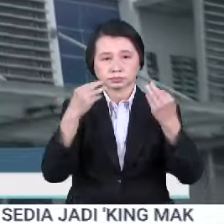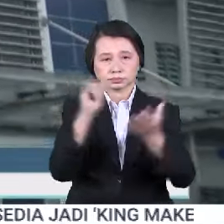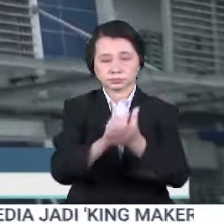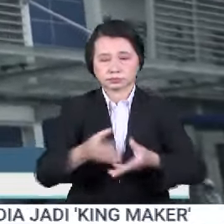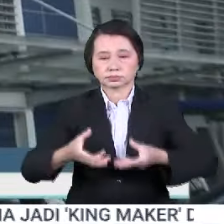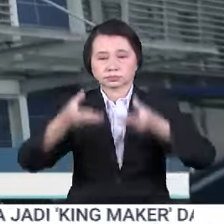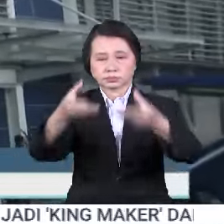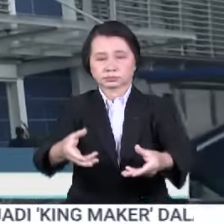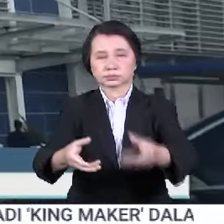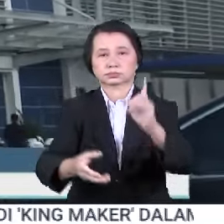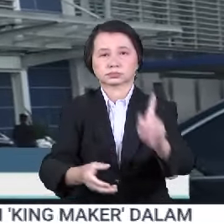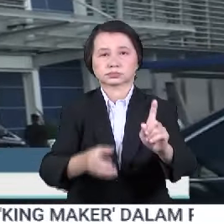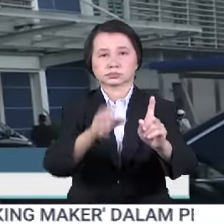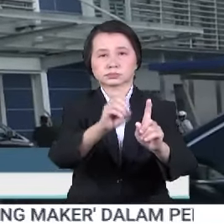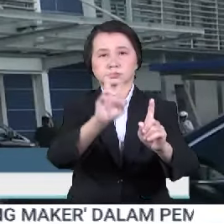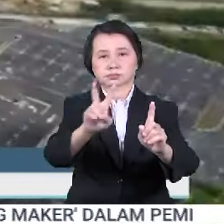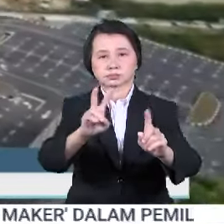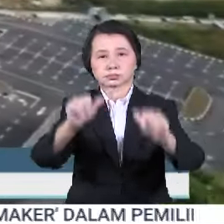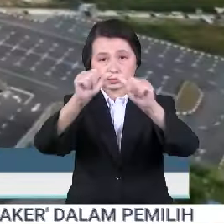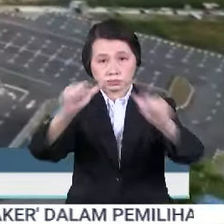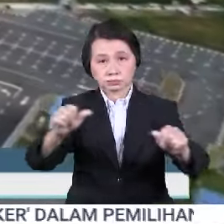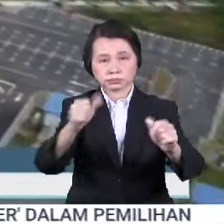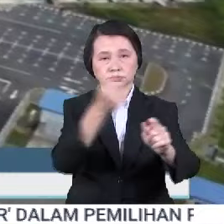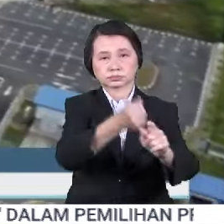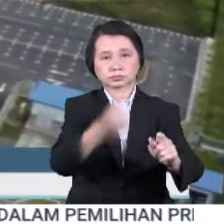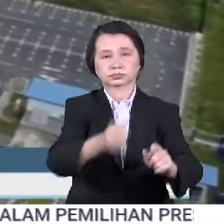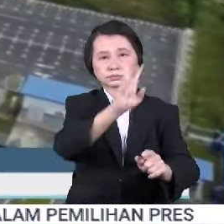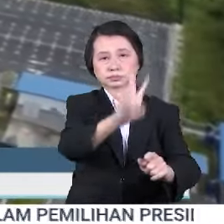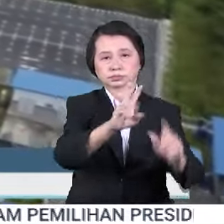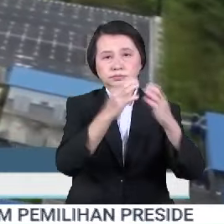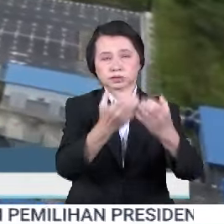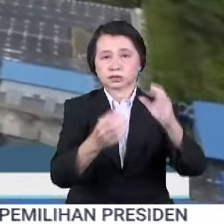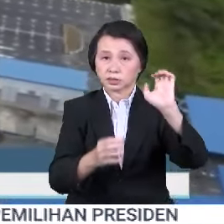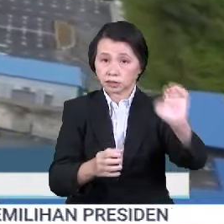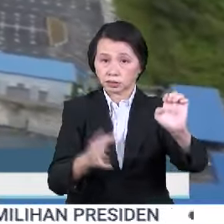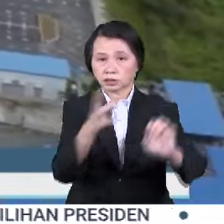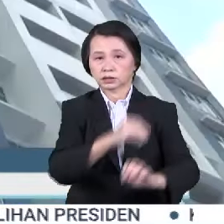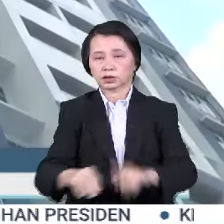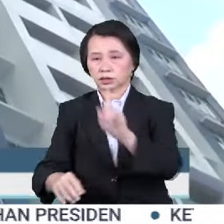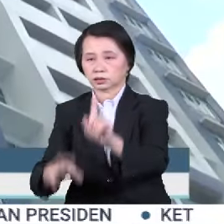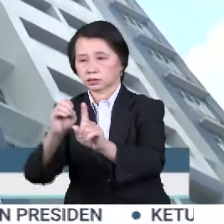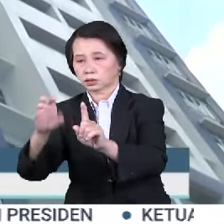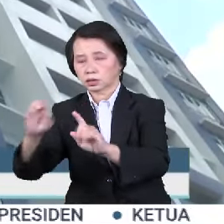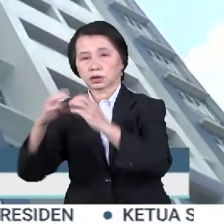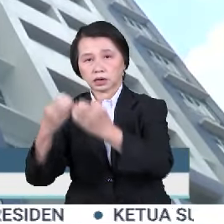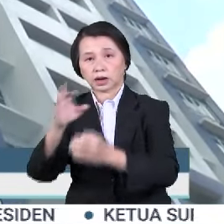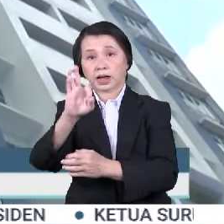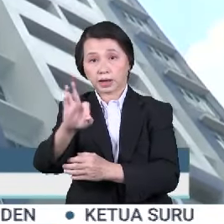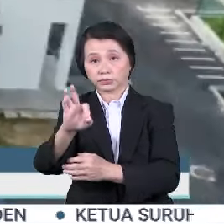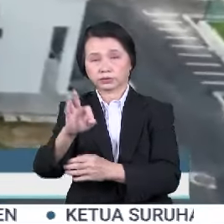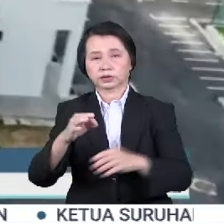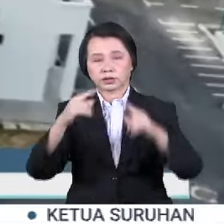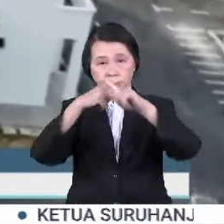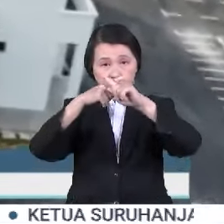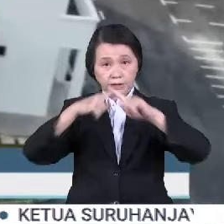tersebut melibatkan 102 unit kuartus masing-masing 2 unit kelas E dan 100 unit kelas F, Dewan